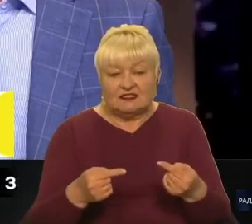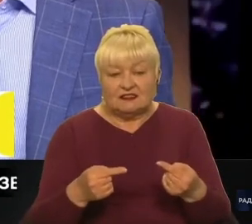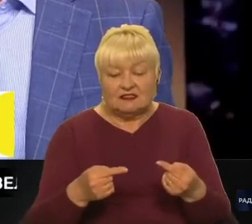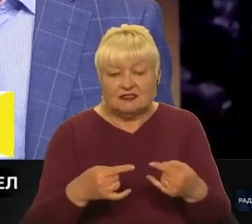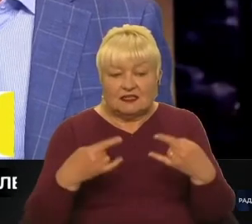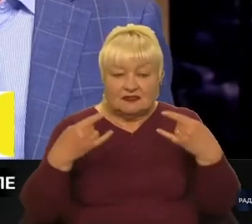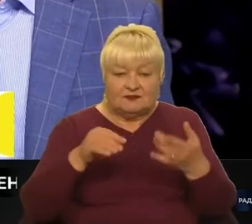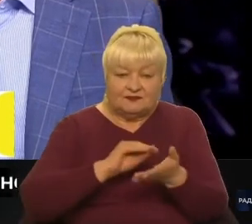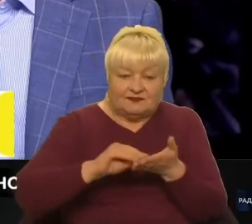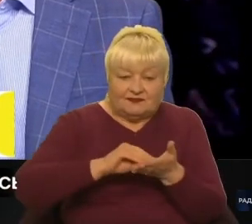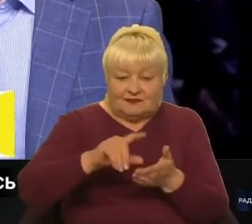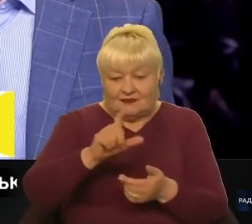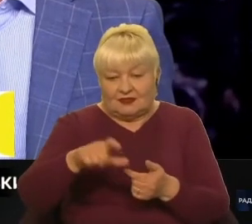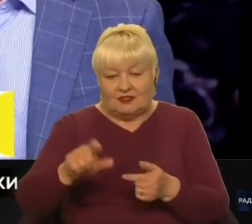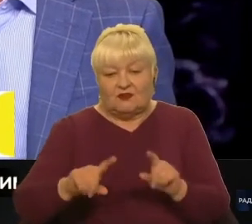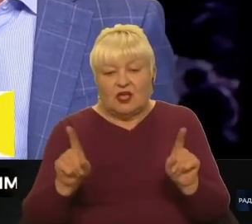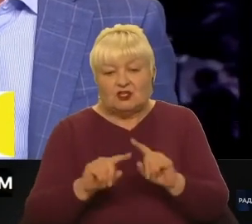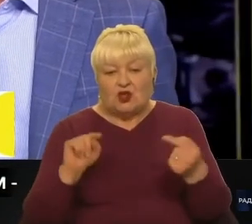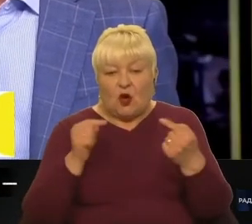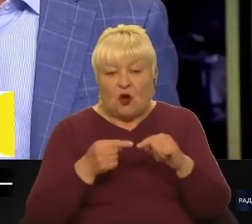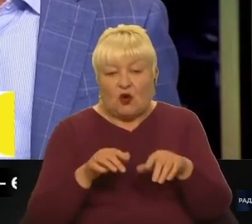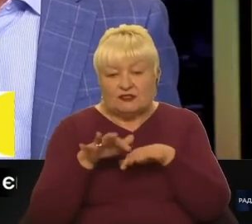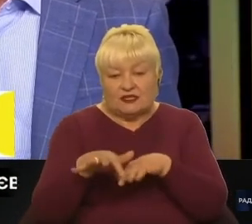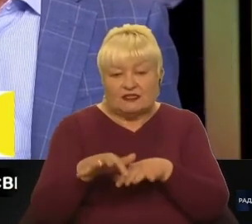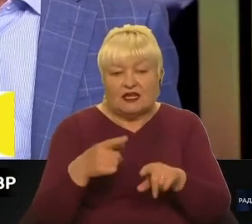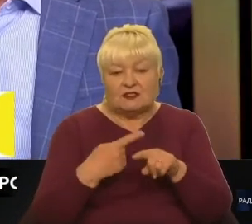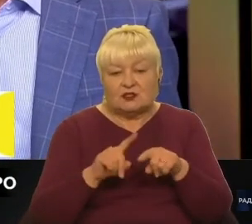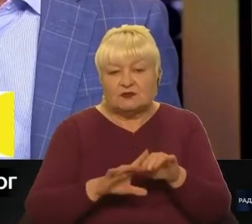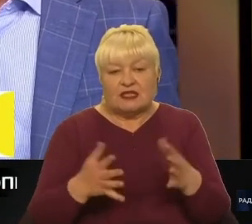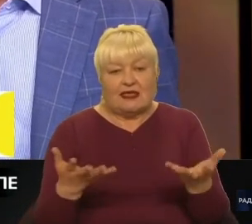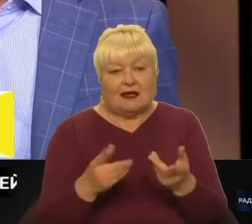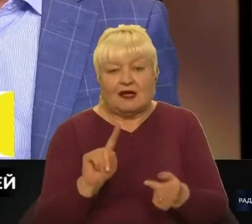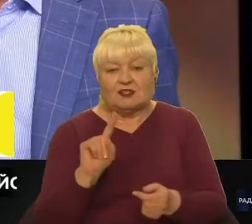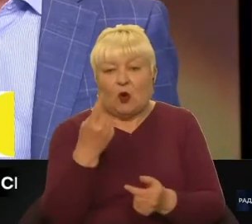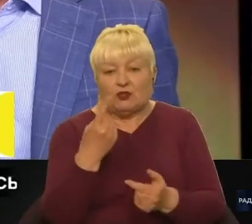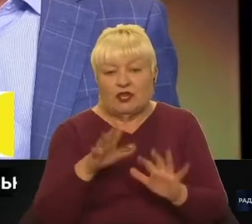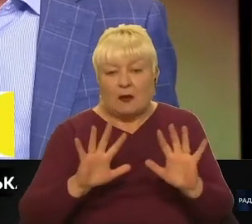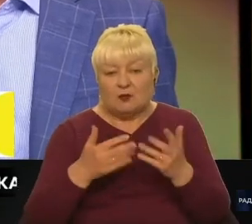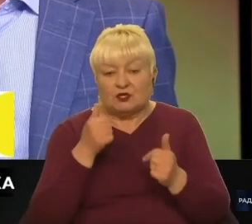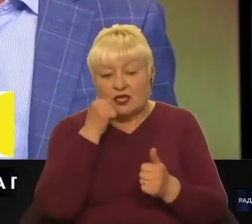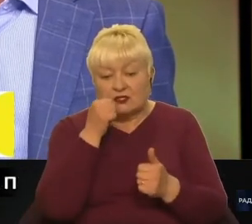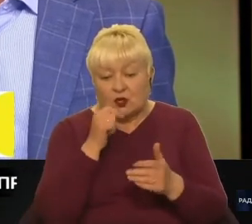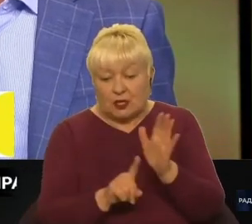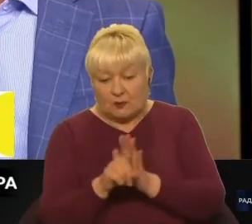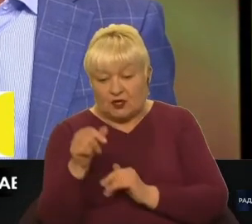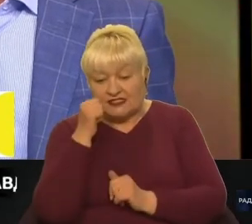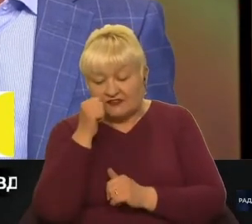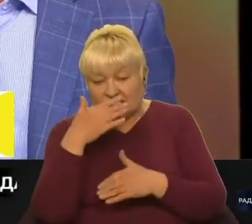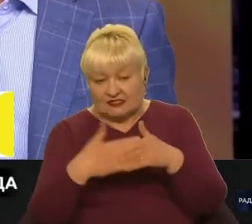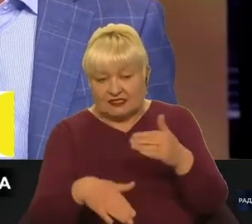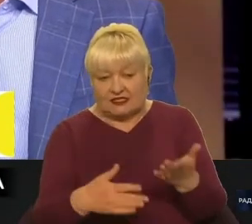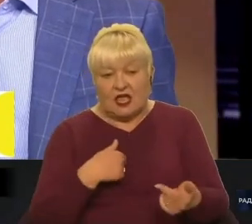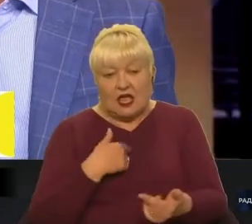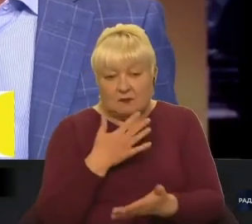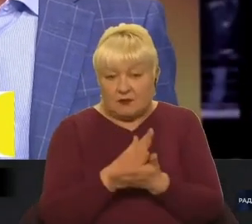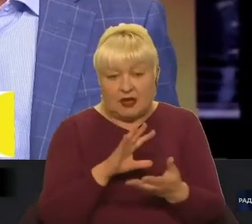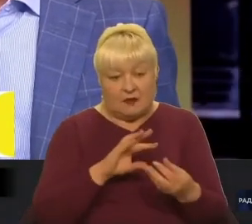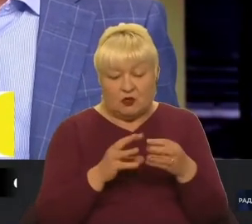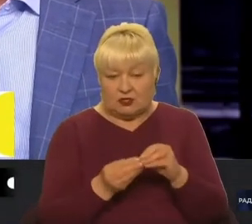періодично говорять, що контрнаступ – це якась одна подія. Сьогодні почалася, завтра закінчилася, і ми маємо певні результати.